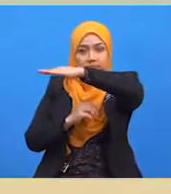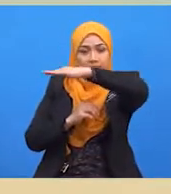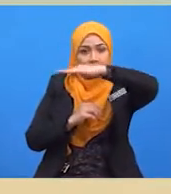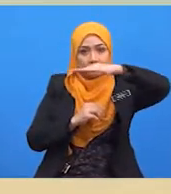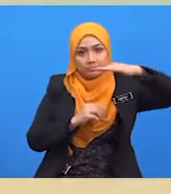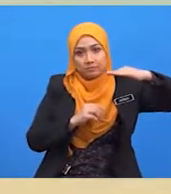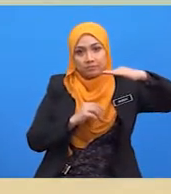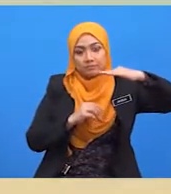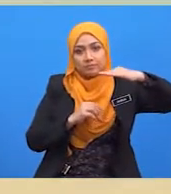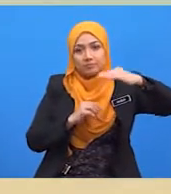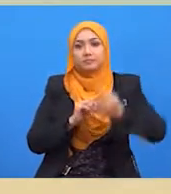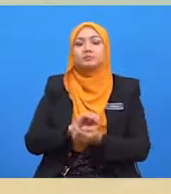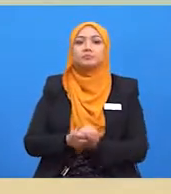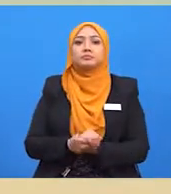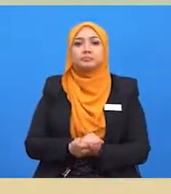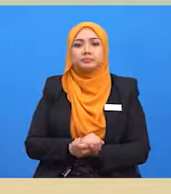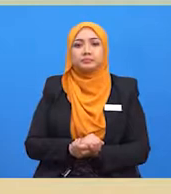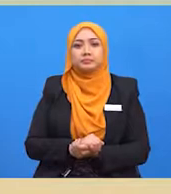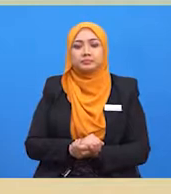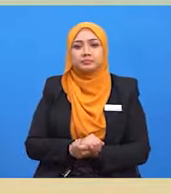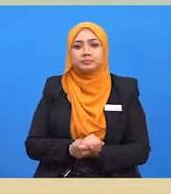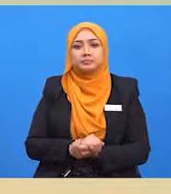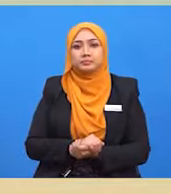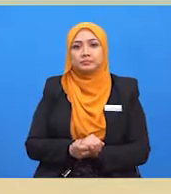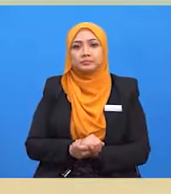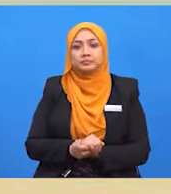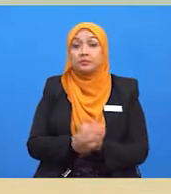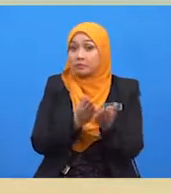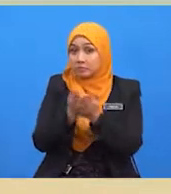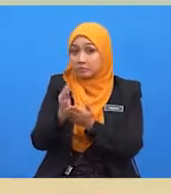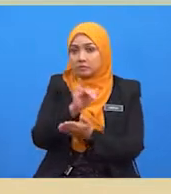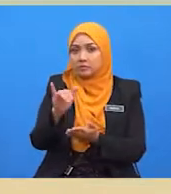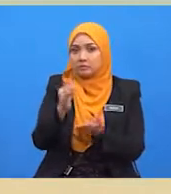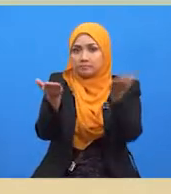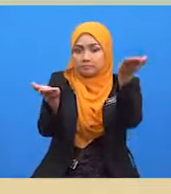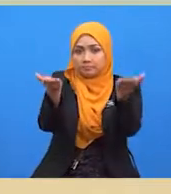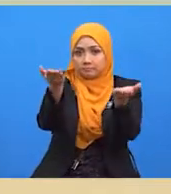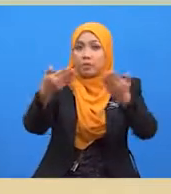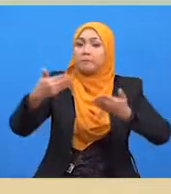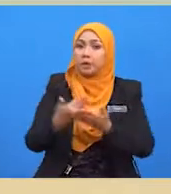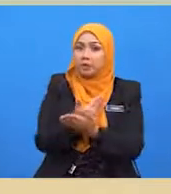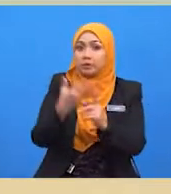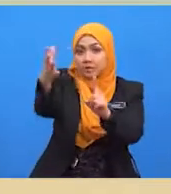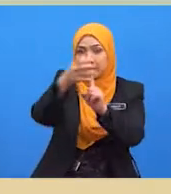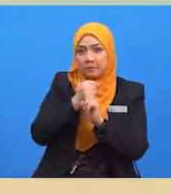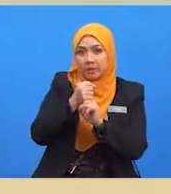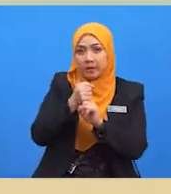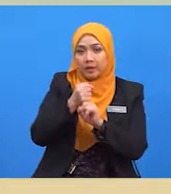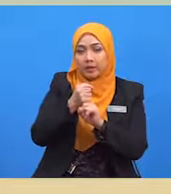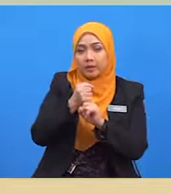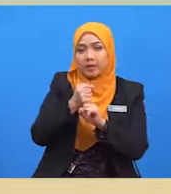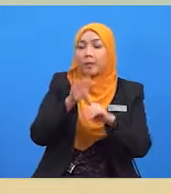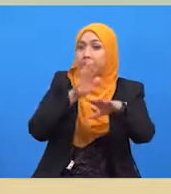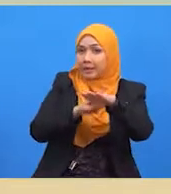Seterusnya, keseimbangan baru dicapai pada titik B apabila kelup DD bersilang dengan